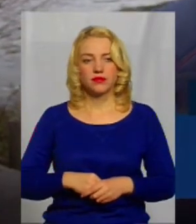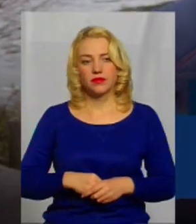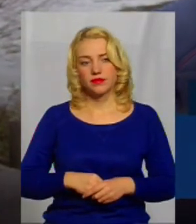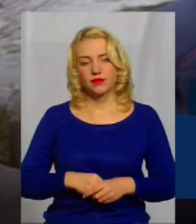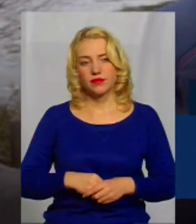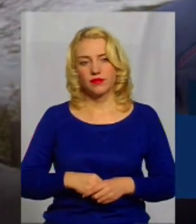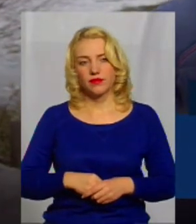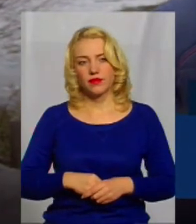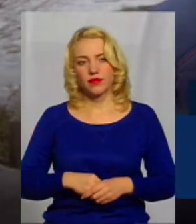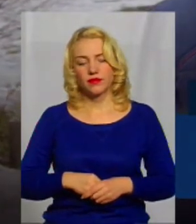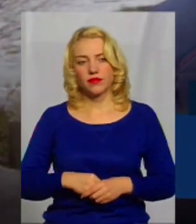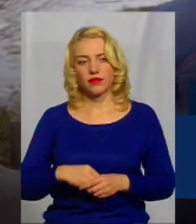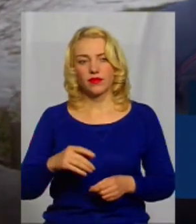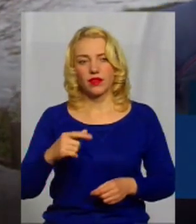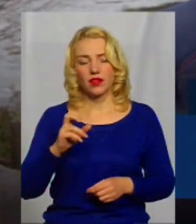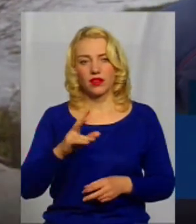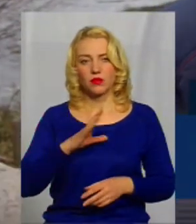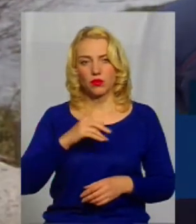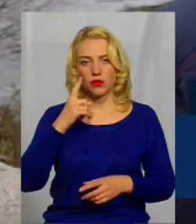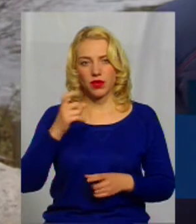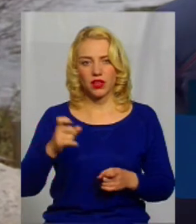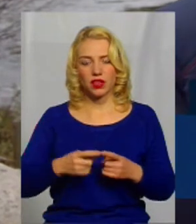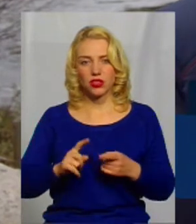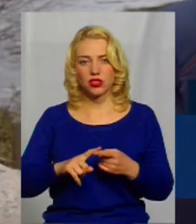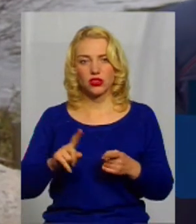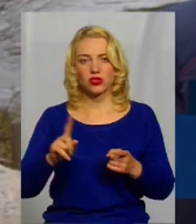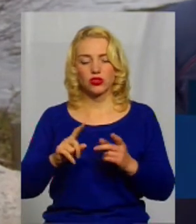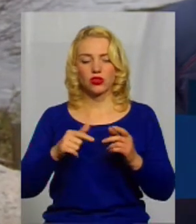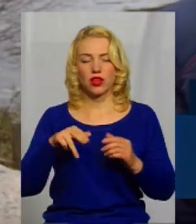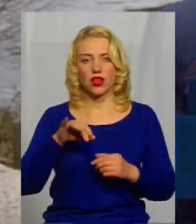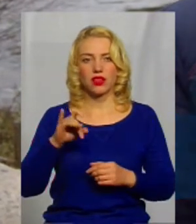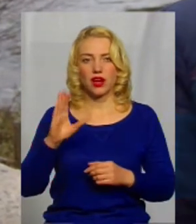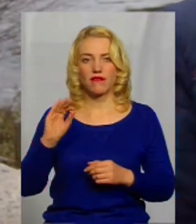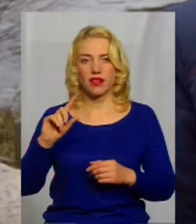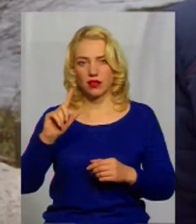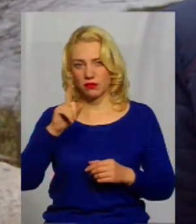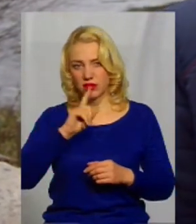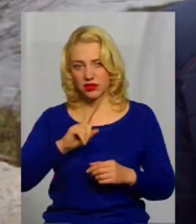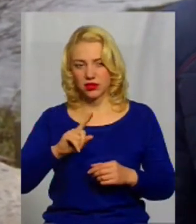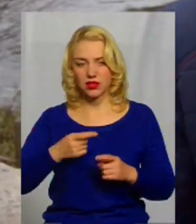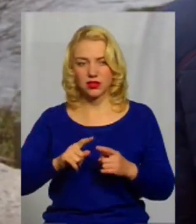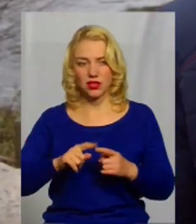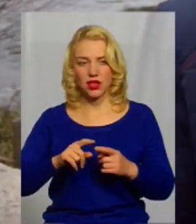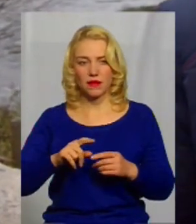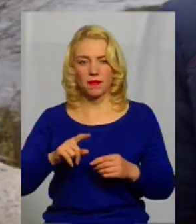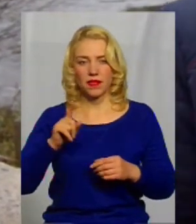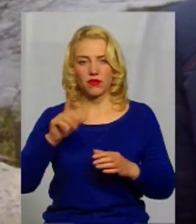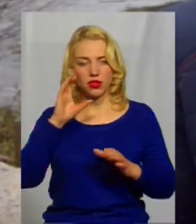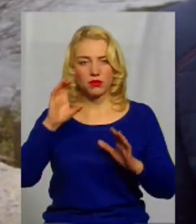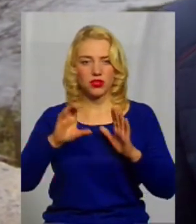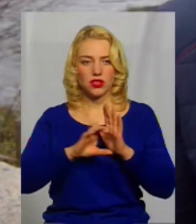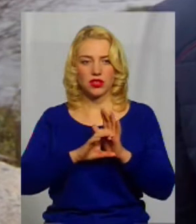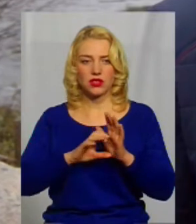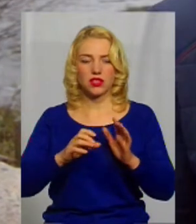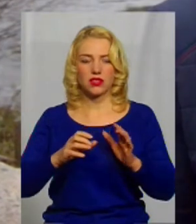підстав на цього. Я вже попереджено було, що з травня місяця ставки війшли в межі населеного пункту. Вони підчиняються громаді Гриценківської